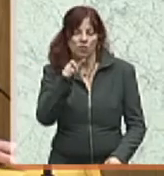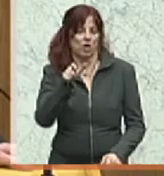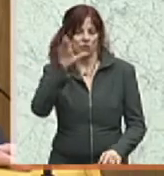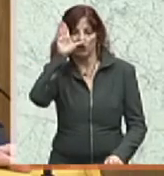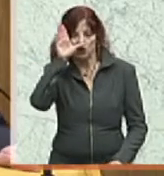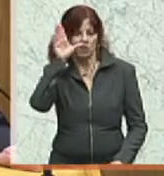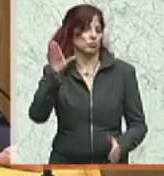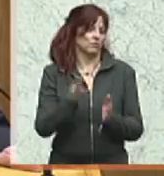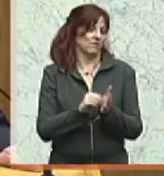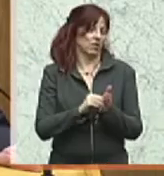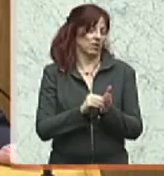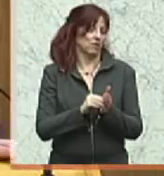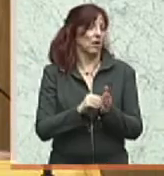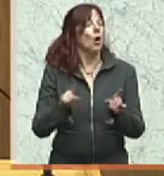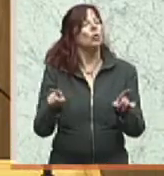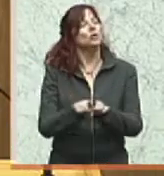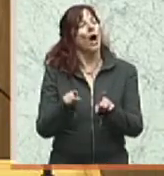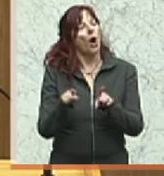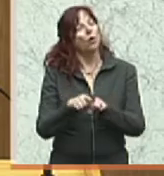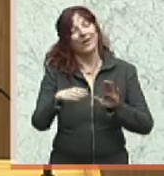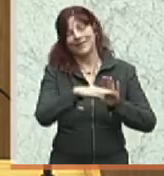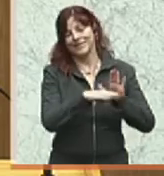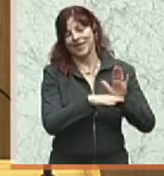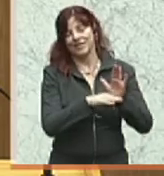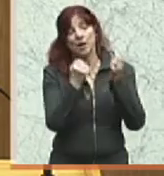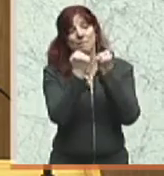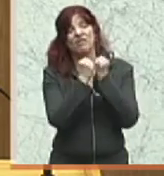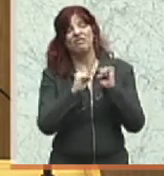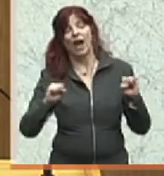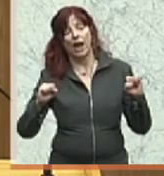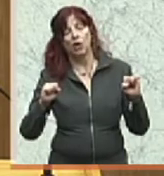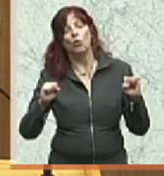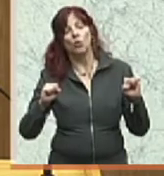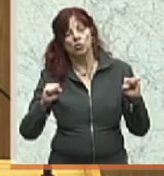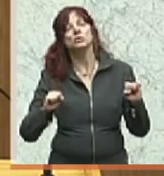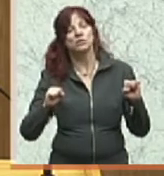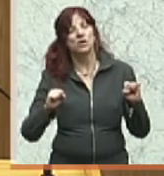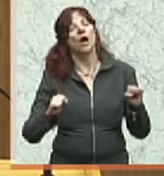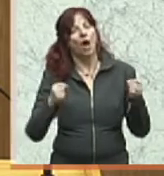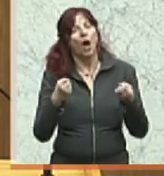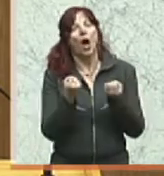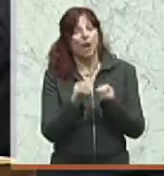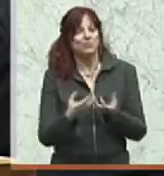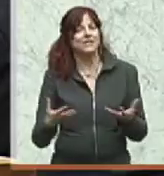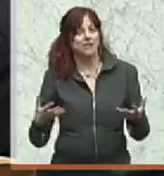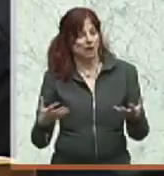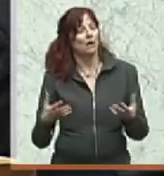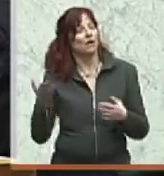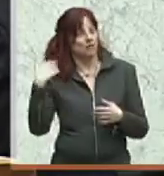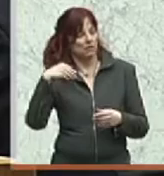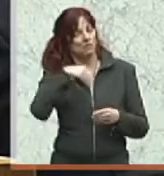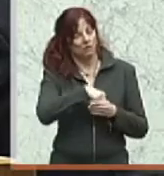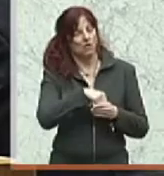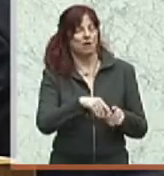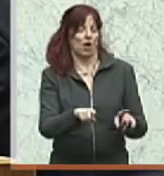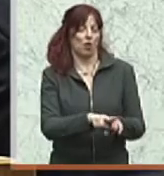Befreiungsamnestie, wo dieser Begriff sehr wohl auch vorkommt. Aber die Inhalte passen.